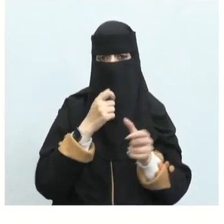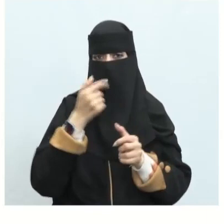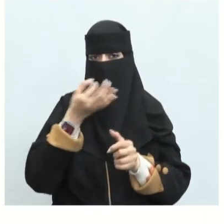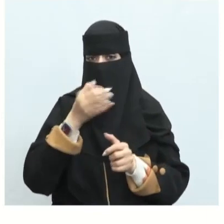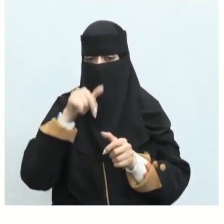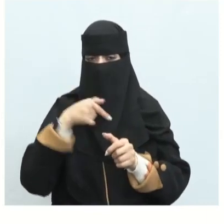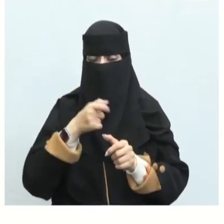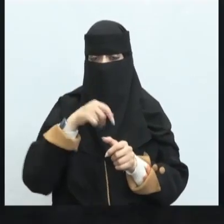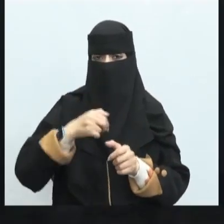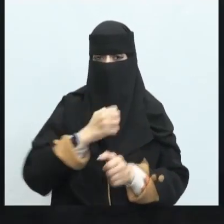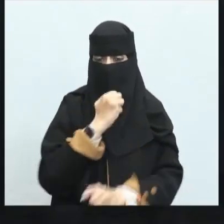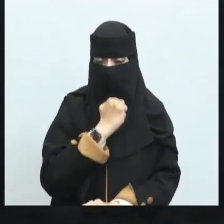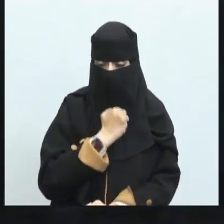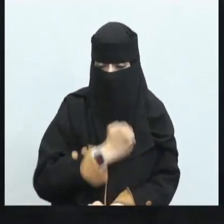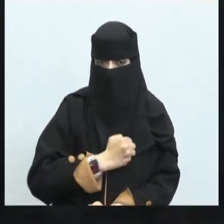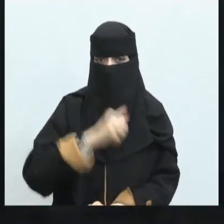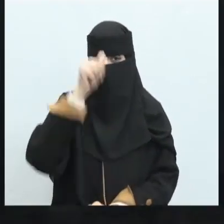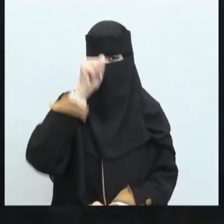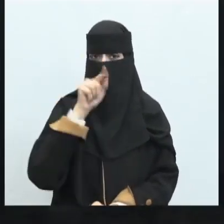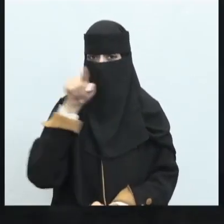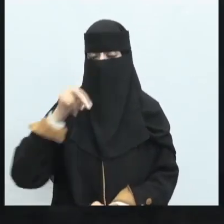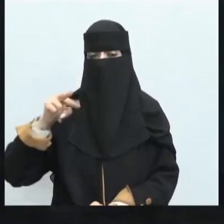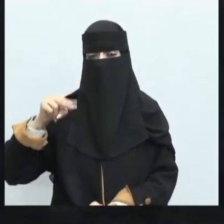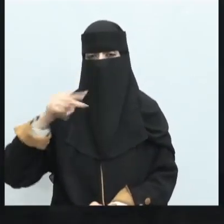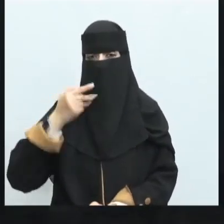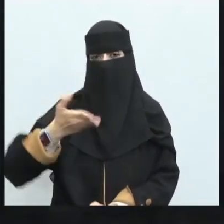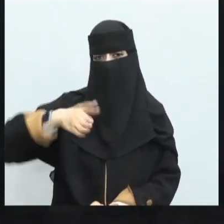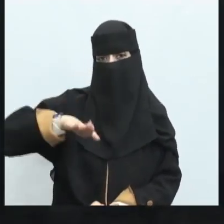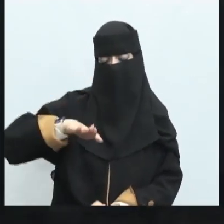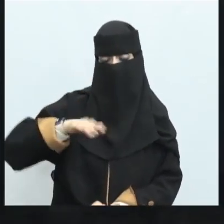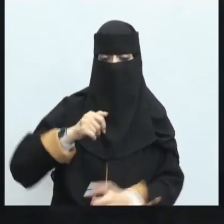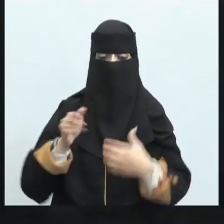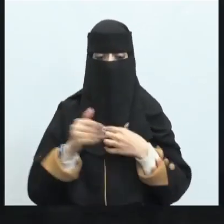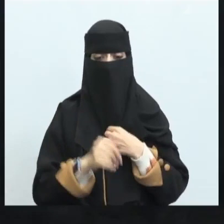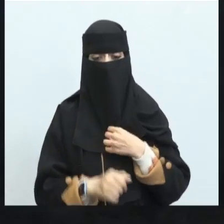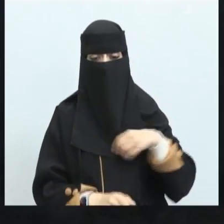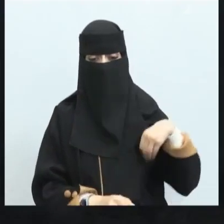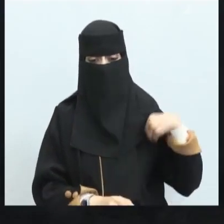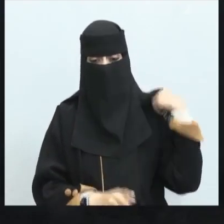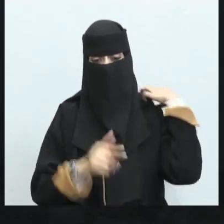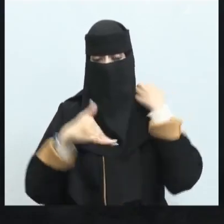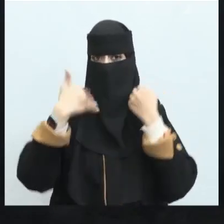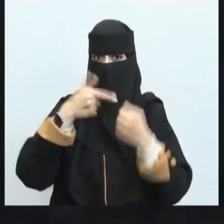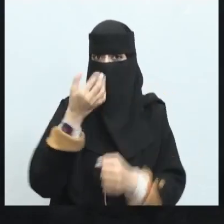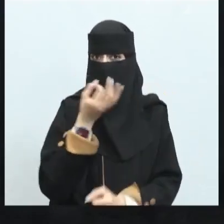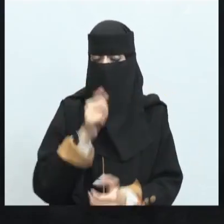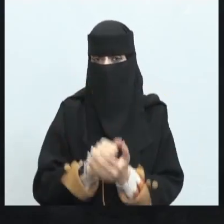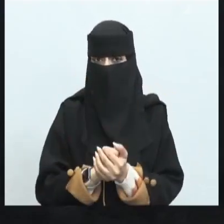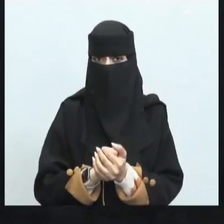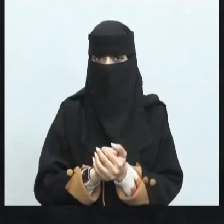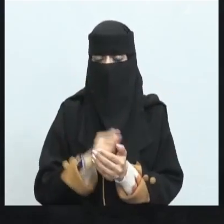وتحدثت عن ذلك فيض يسيل على الخدين مدرار يعني أنها مستابع هذا المطر وهذا الماء الغزير ثم قال تبكي خناس